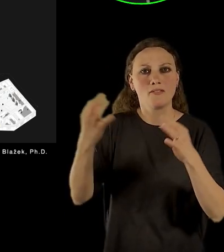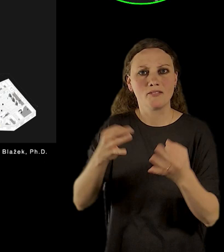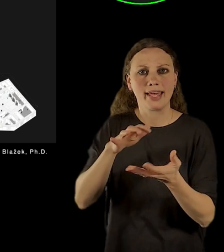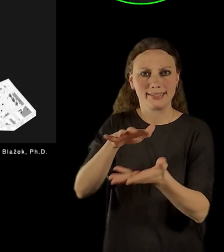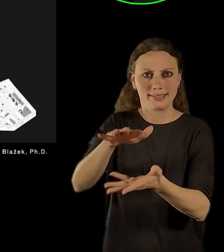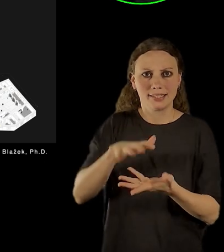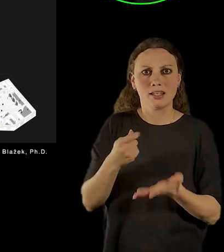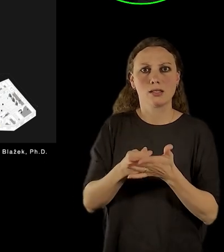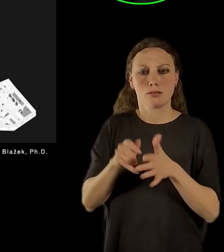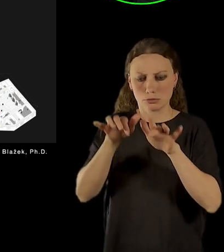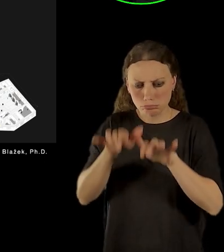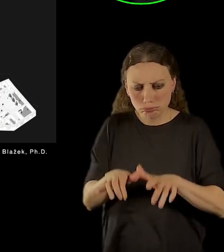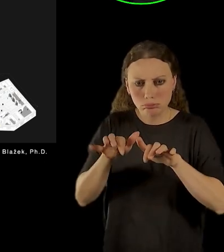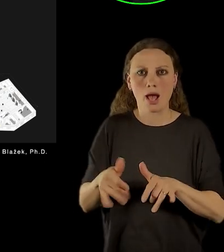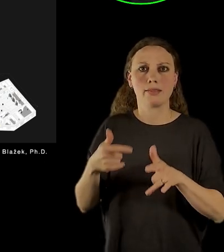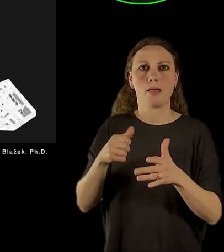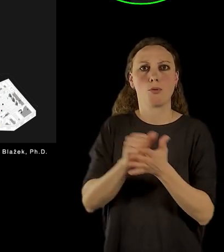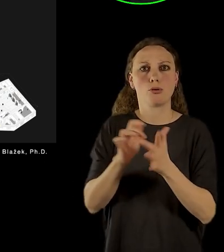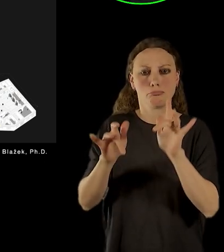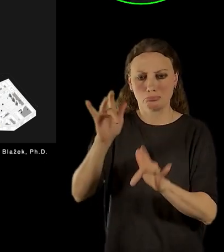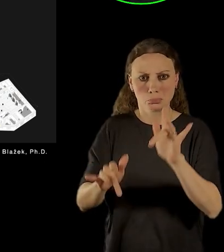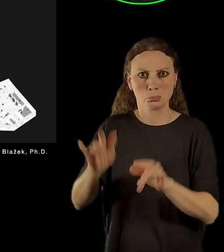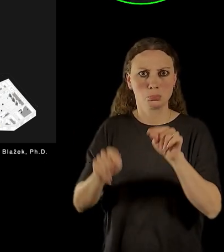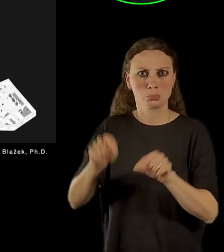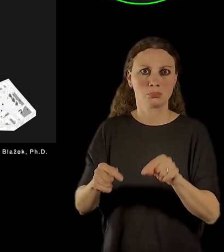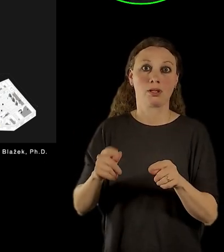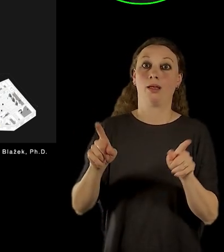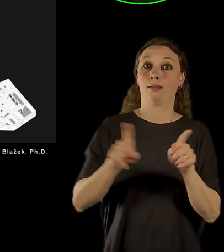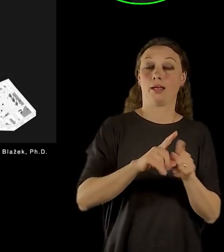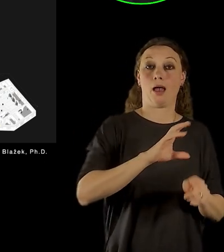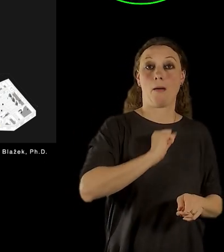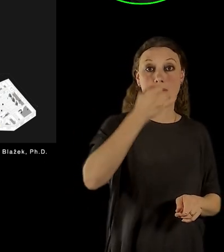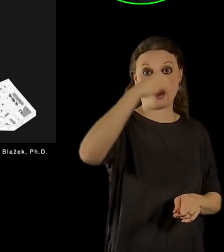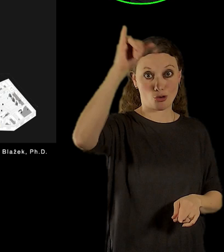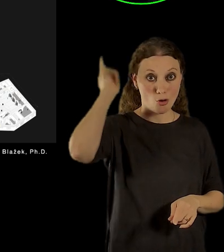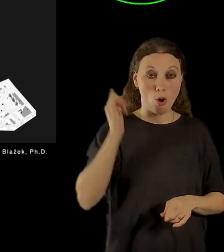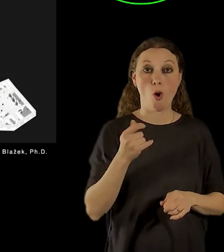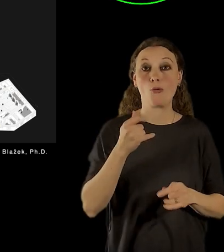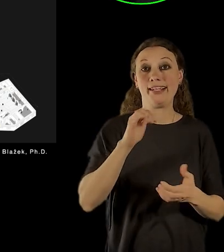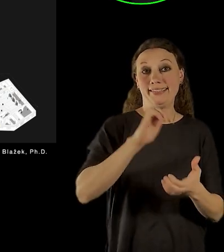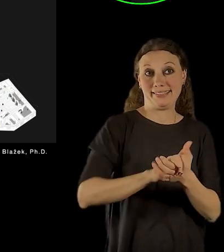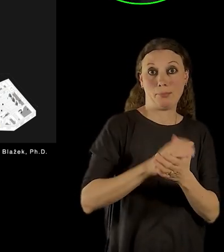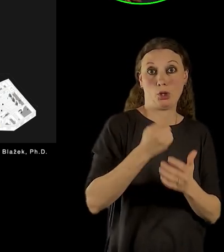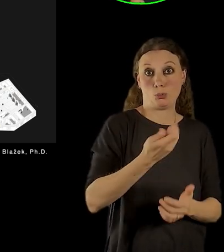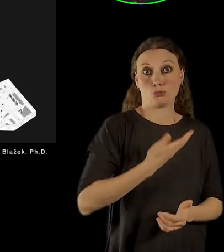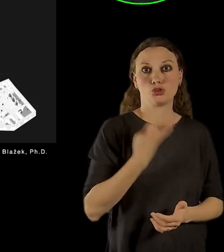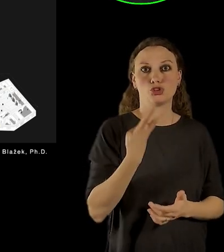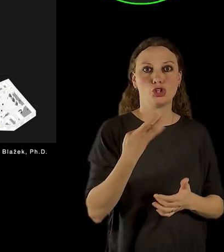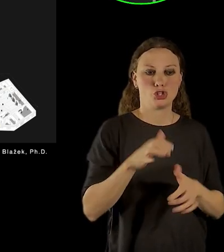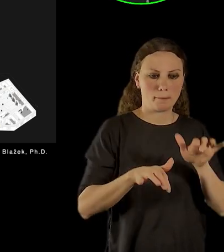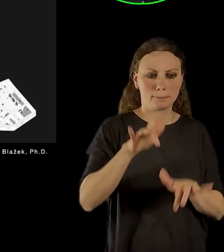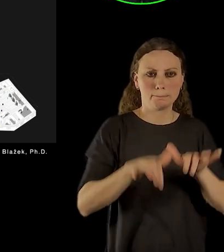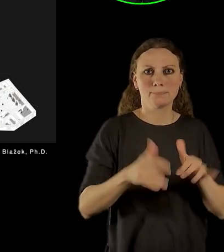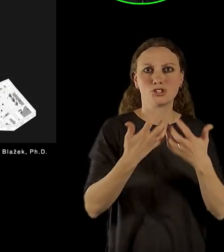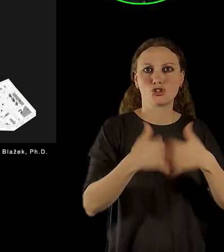psací stroje. Pavel Kohout nám přislíbil, že nám půjčí čtyři psací stroje z různého období. První pochází z roku